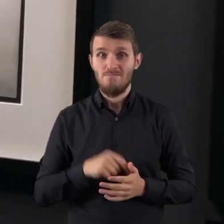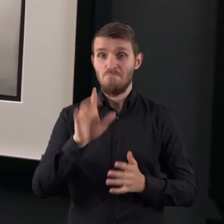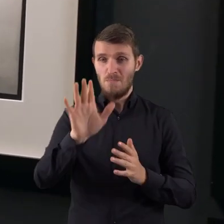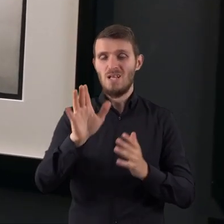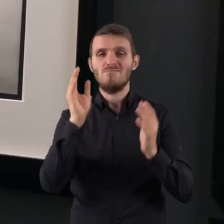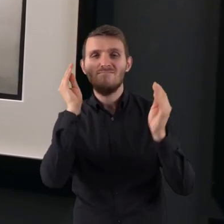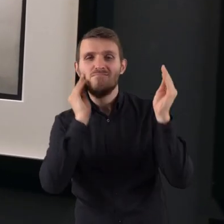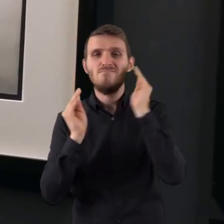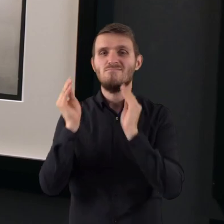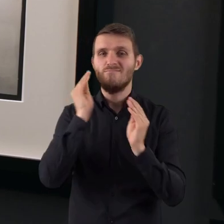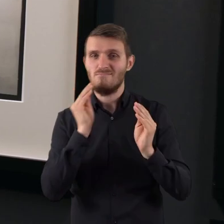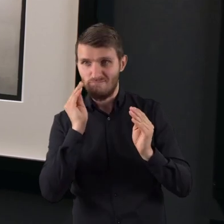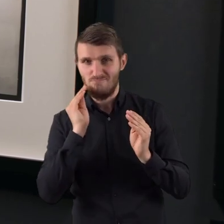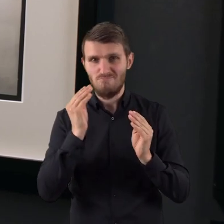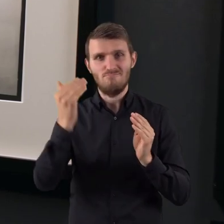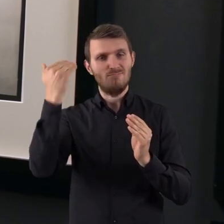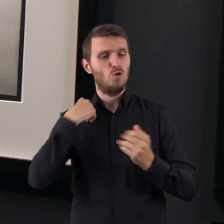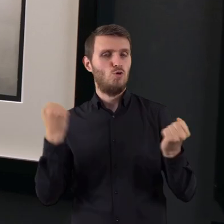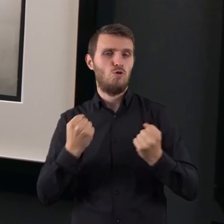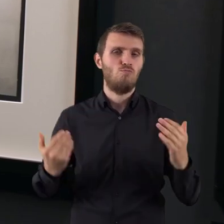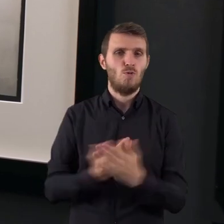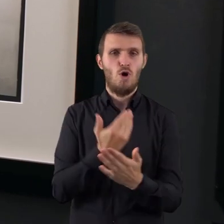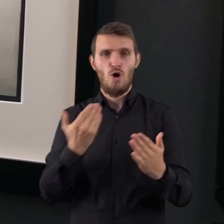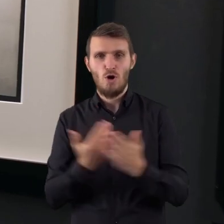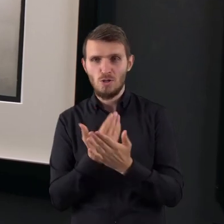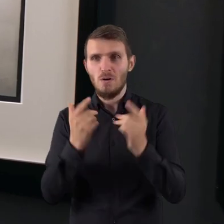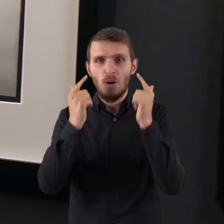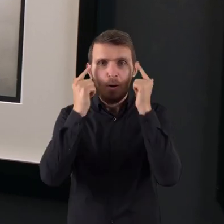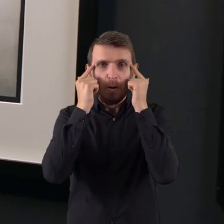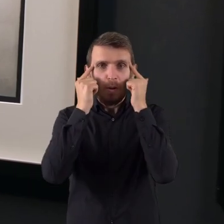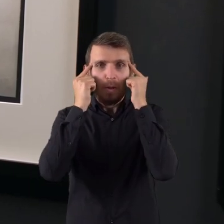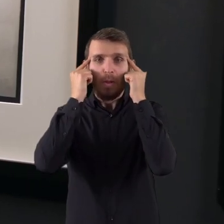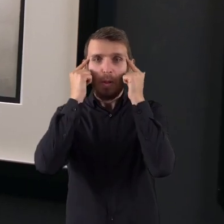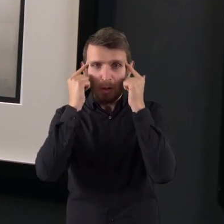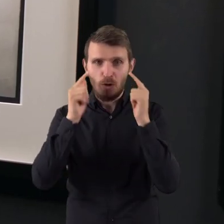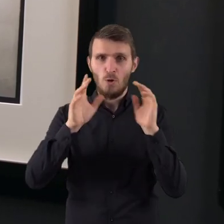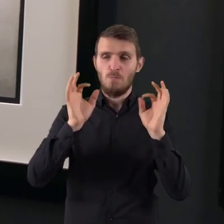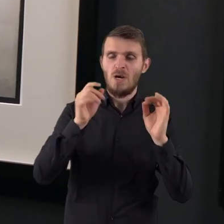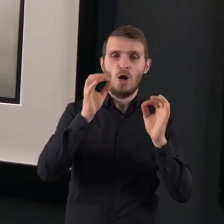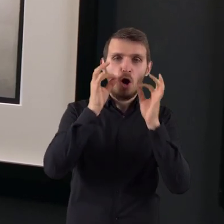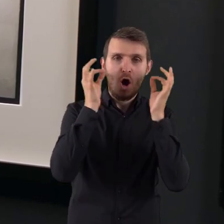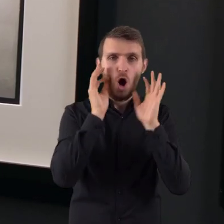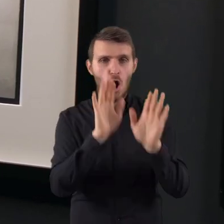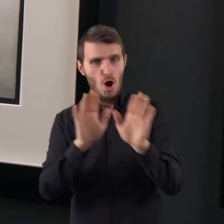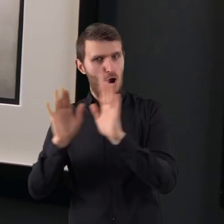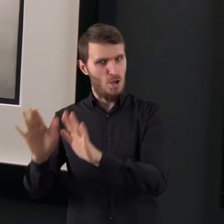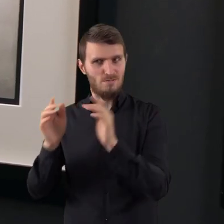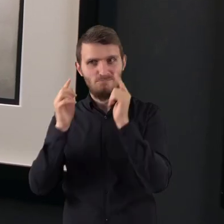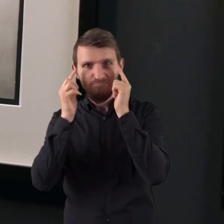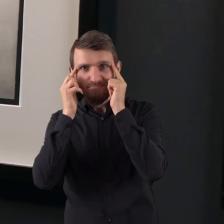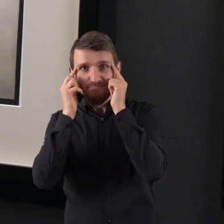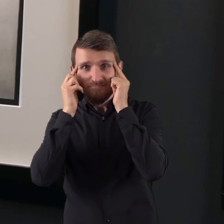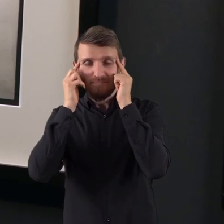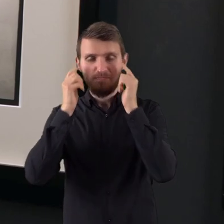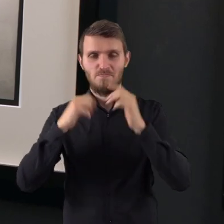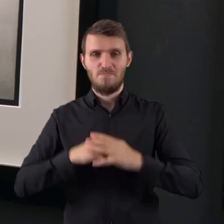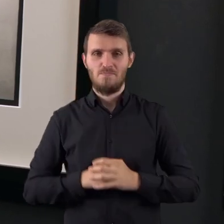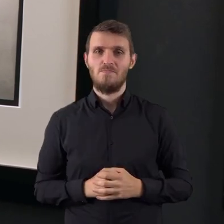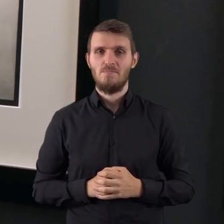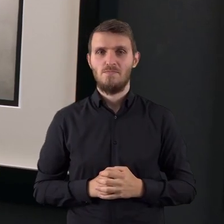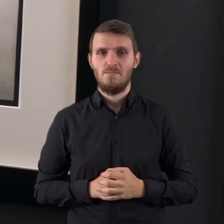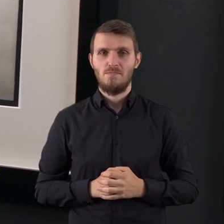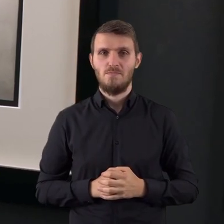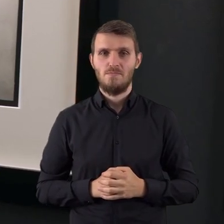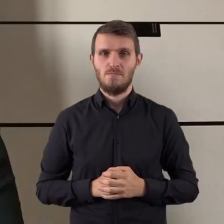makijaż, który był wówczas najmodniejszy. Kreski pociągnięte nieco w górę, nadające oku lekko skośny kocik